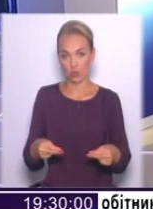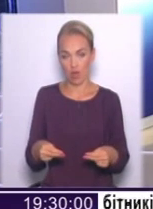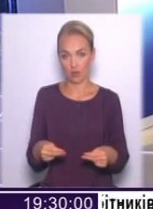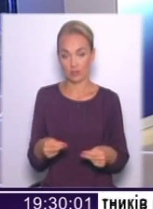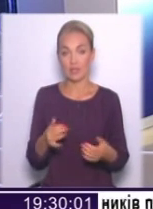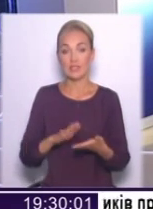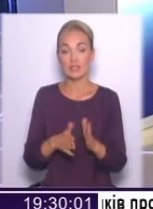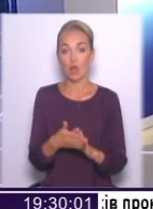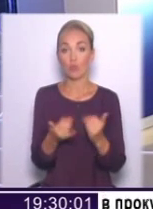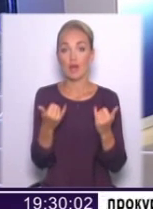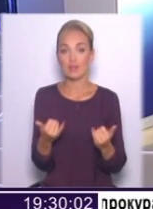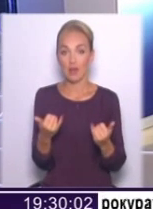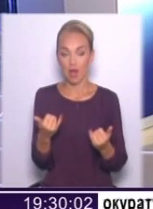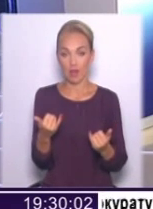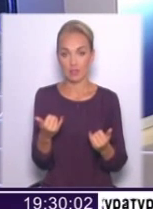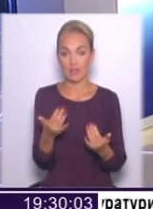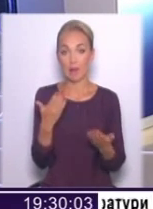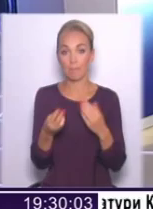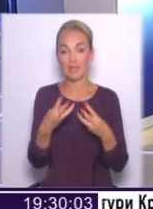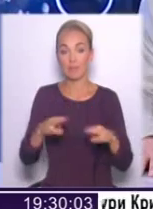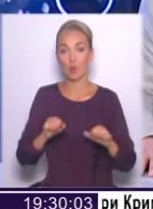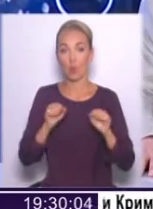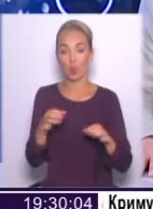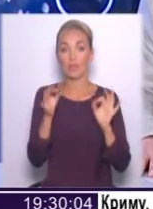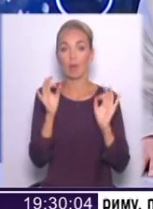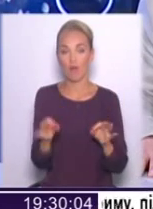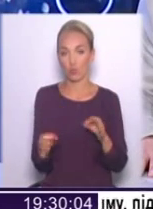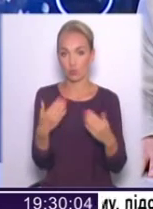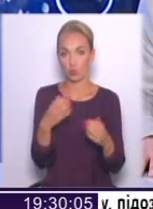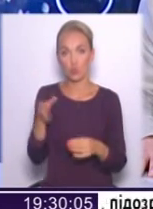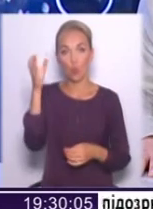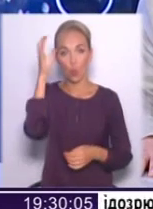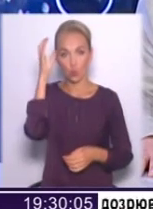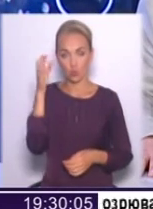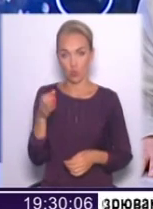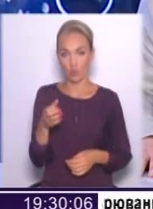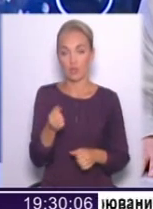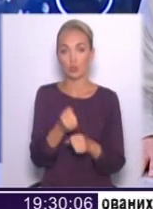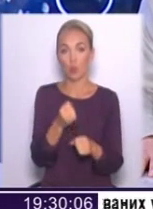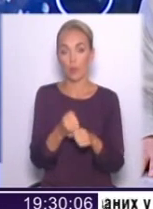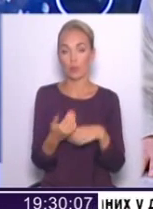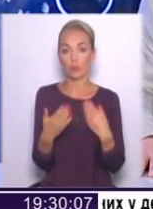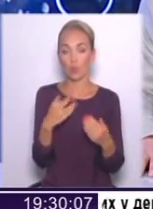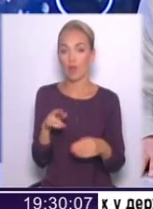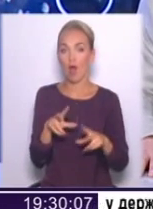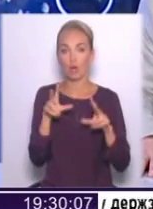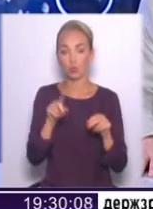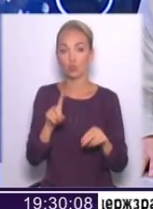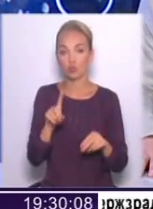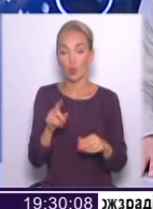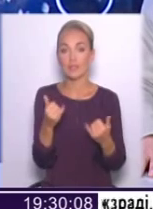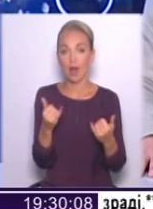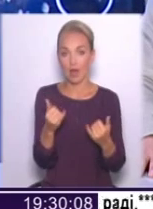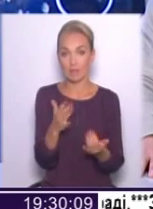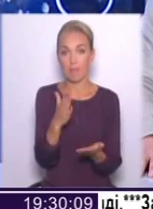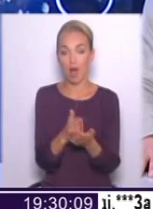зараз ми б уже мали, якби Міноборони правильно до цього підійшли, якби з розуму до цього було зроблено підходи, я гарантую вам, що зараз ми б мали вже,